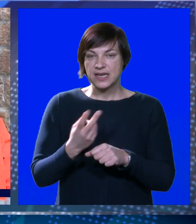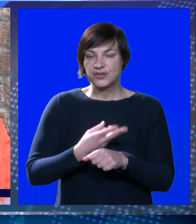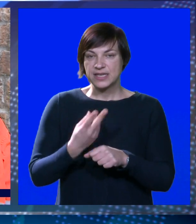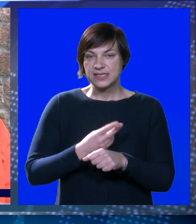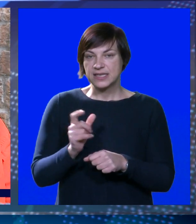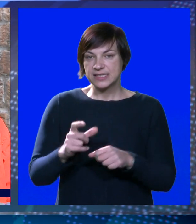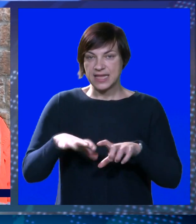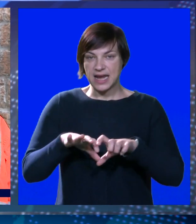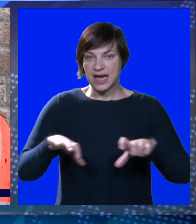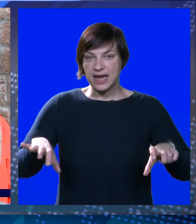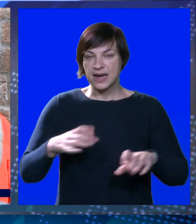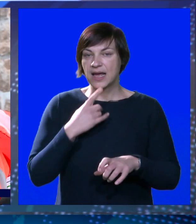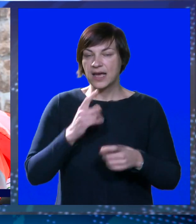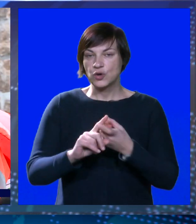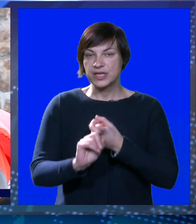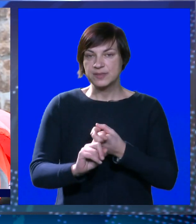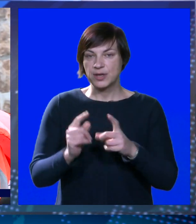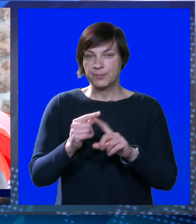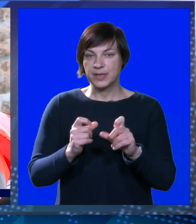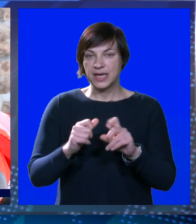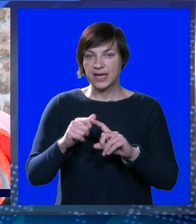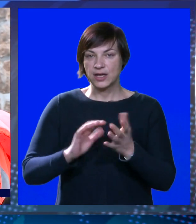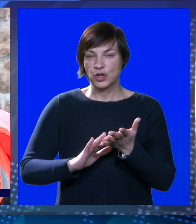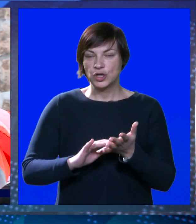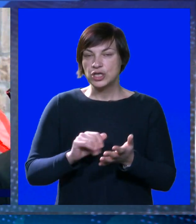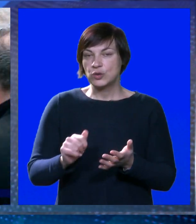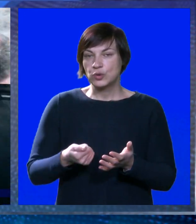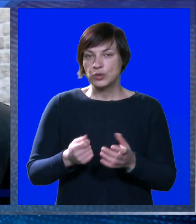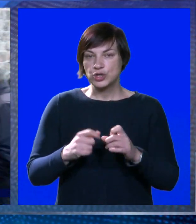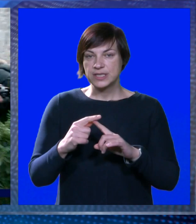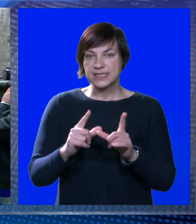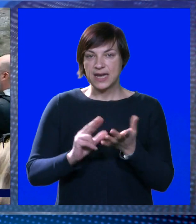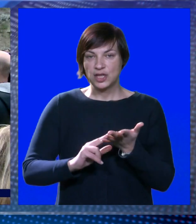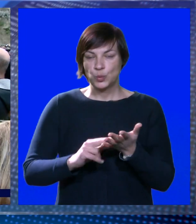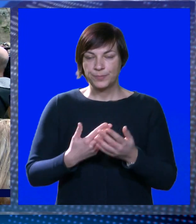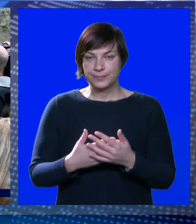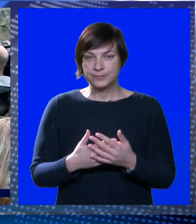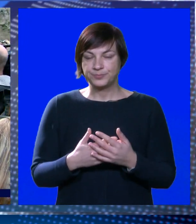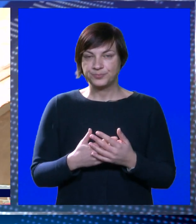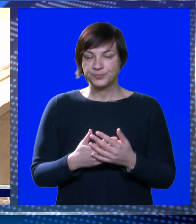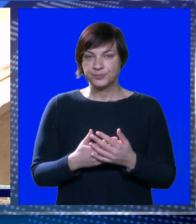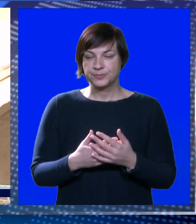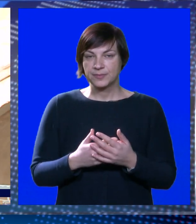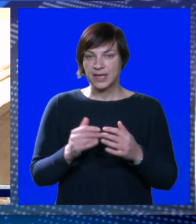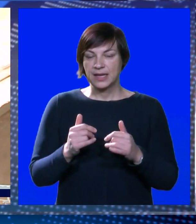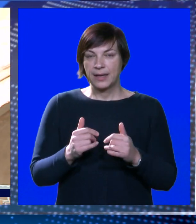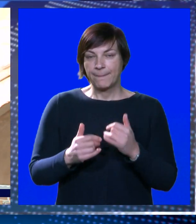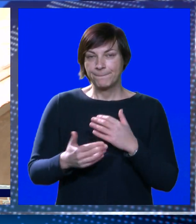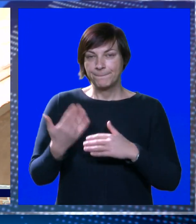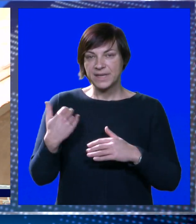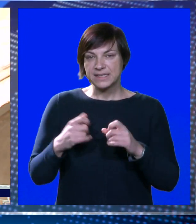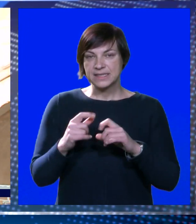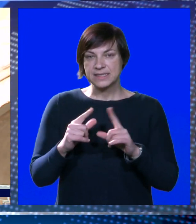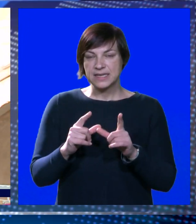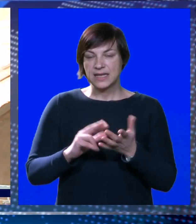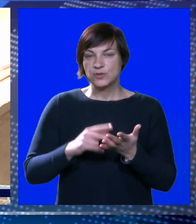na sanaciji dijela kanala, koji je spoj prijekog, što uključuje i sam istradun. Hlavno sam rekao prijest